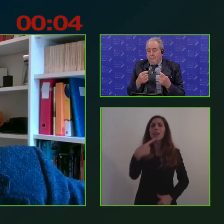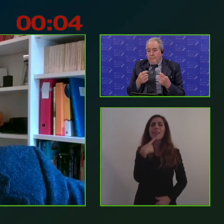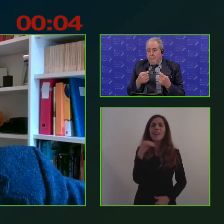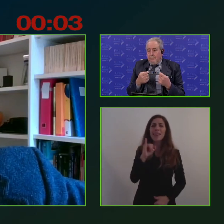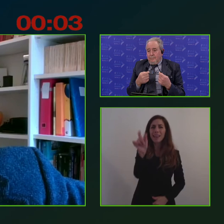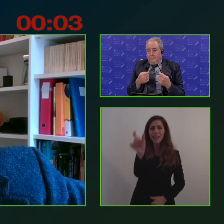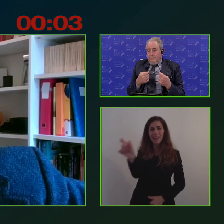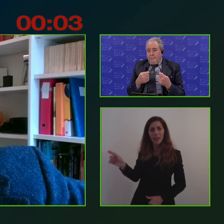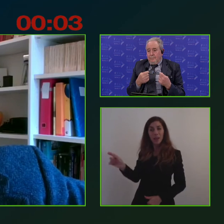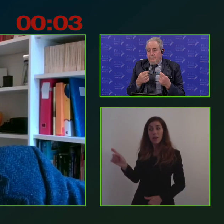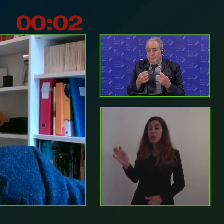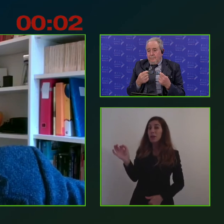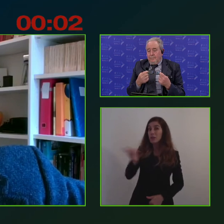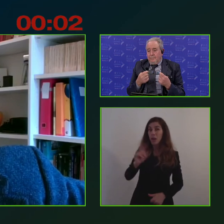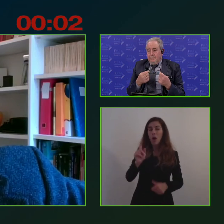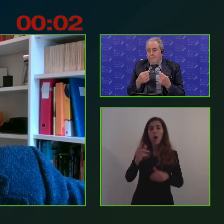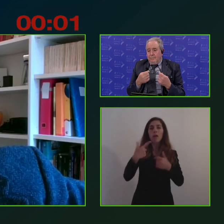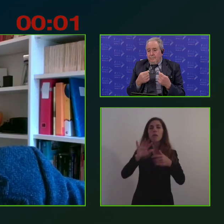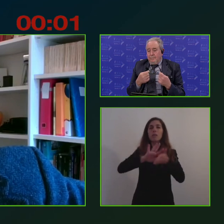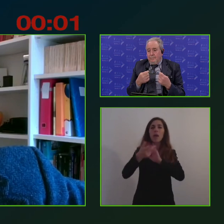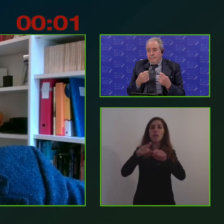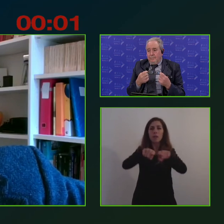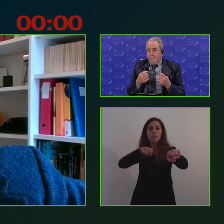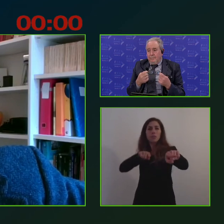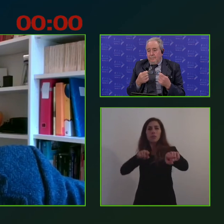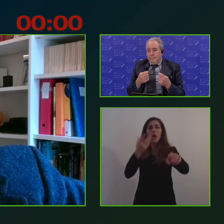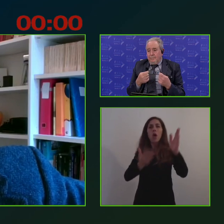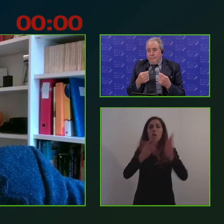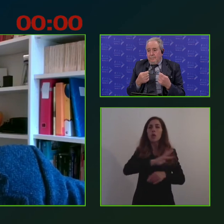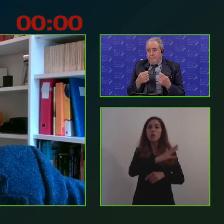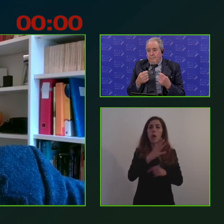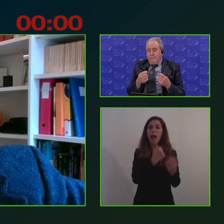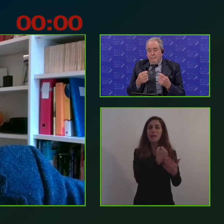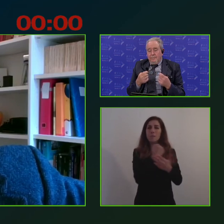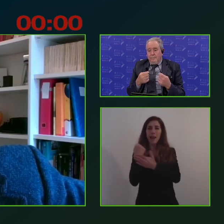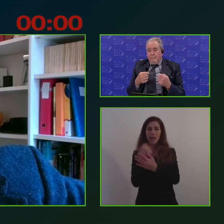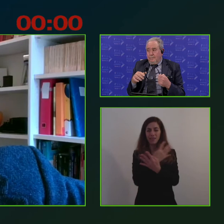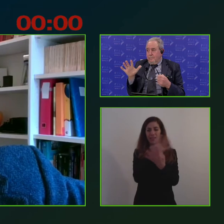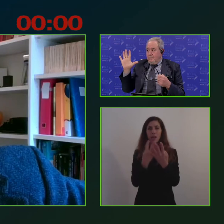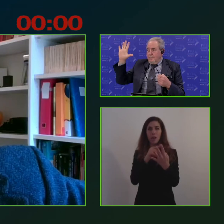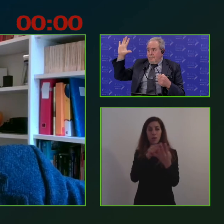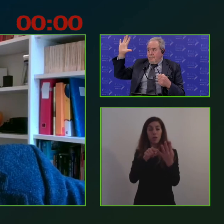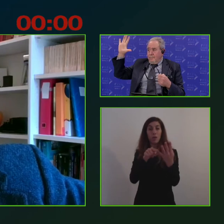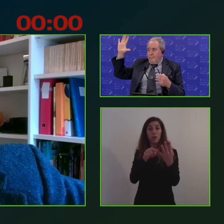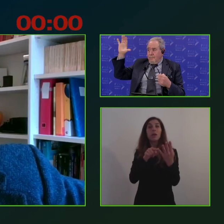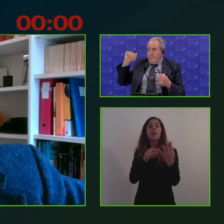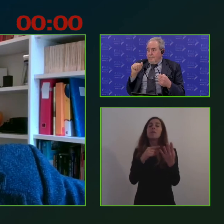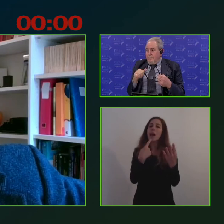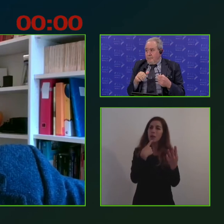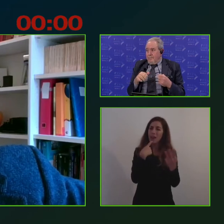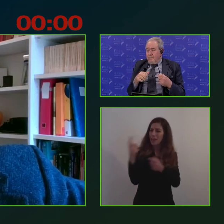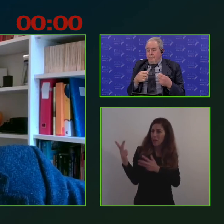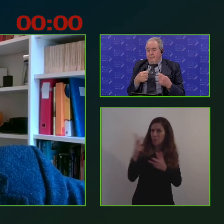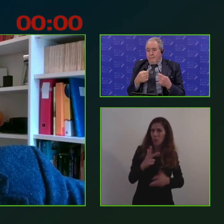pilastri e io sottolineo l'urgenza di considerare finalmente portatori di